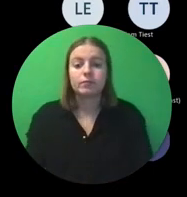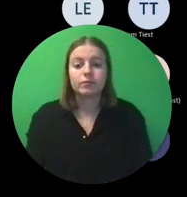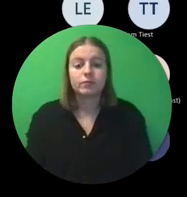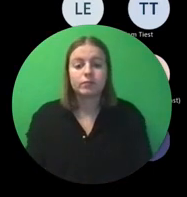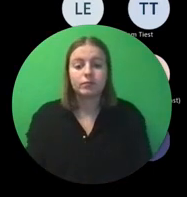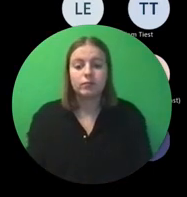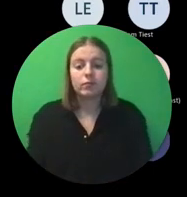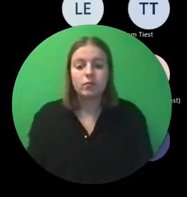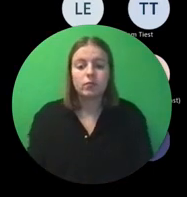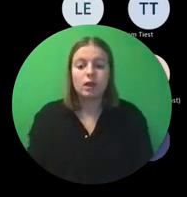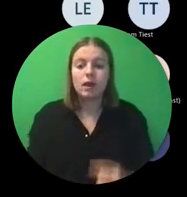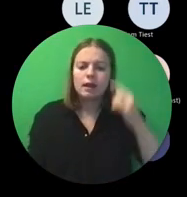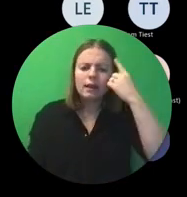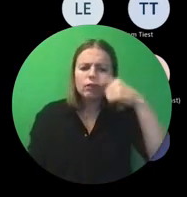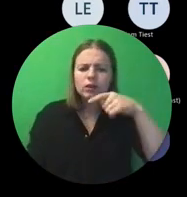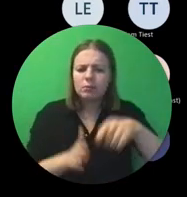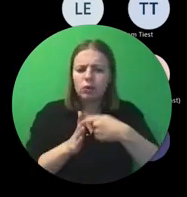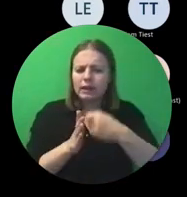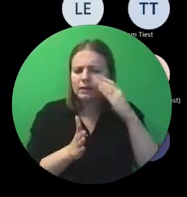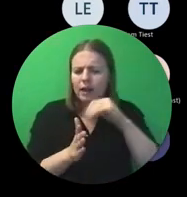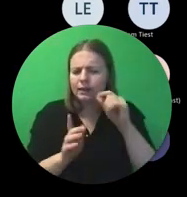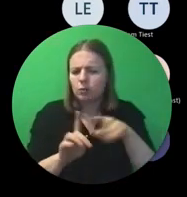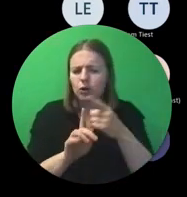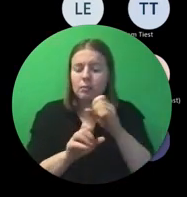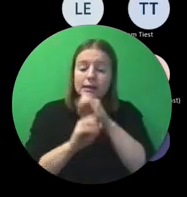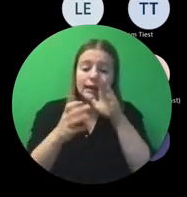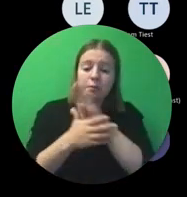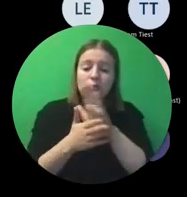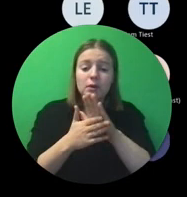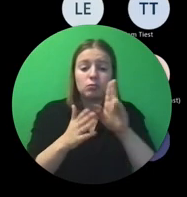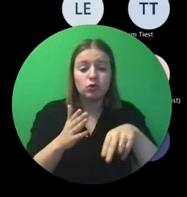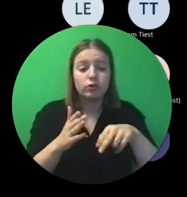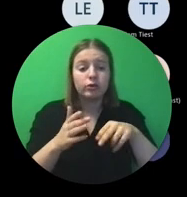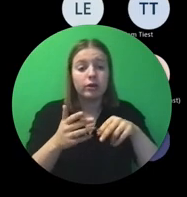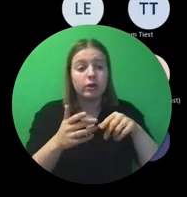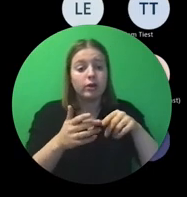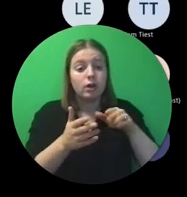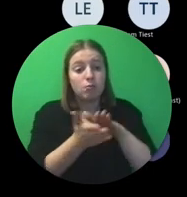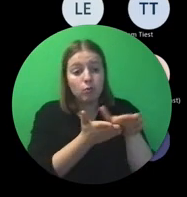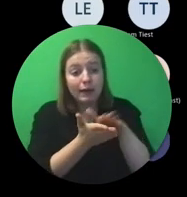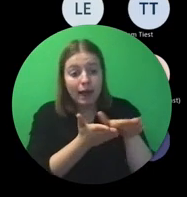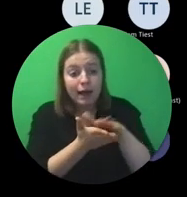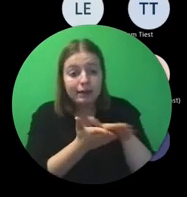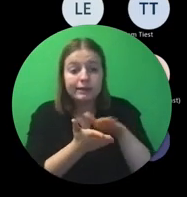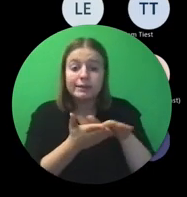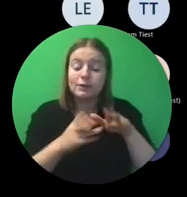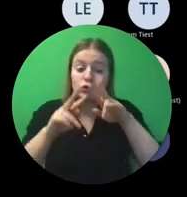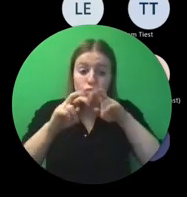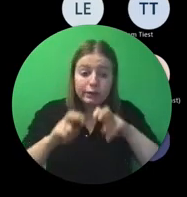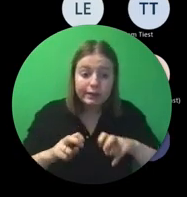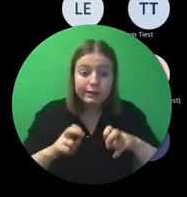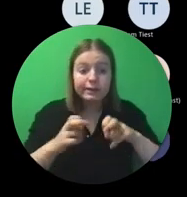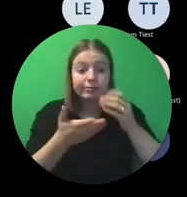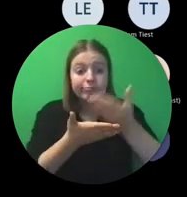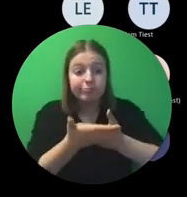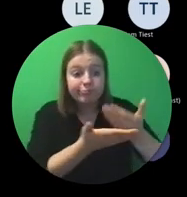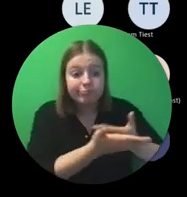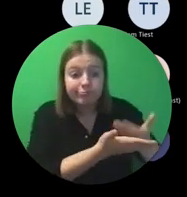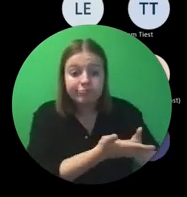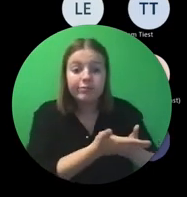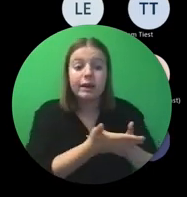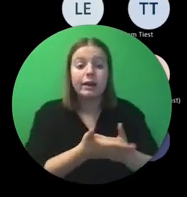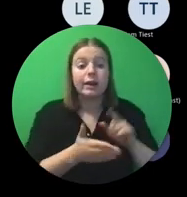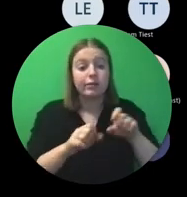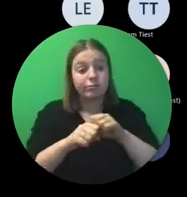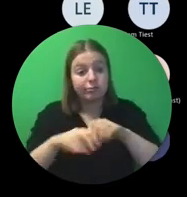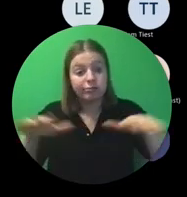Ik denk niet dat het gaat gebeuren voor deze project, maar stel dat je studies of echte publicaties gaat maken, of laten maken, en